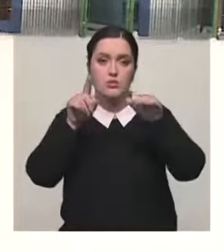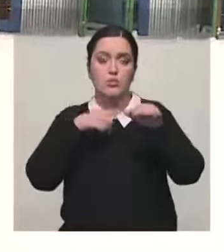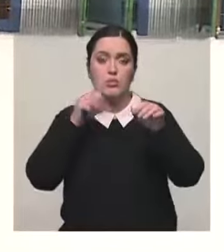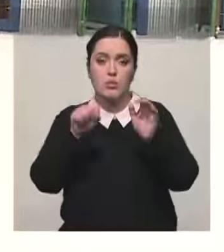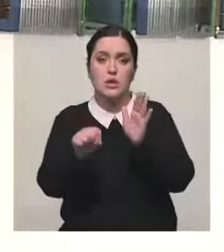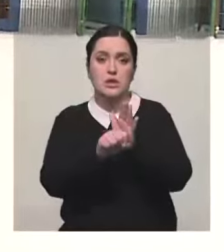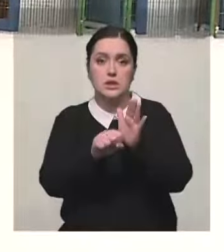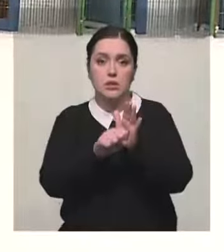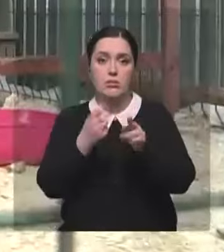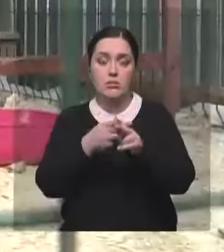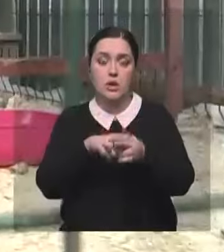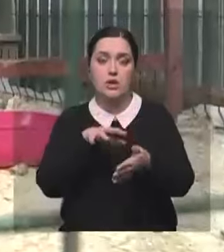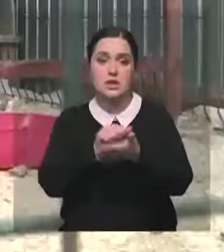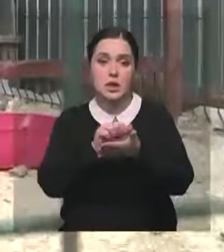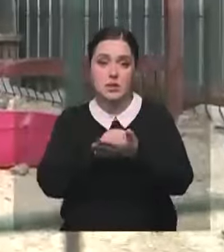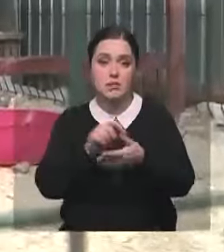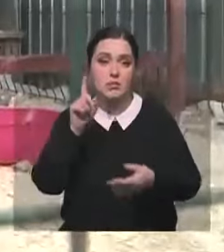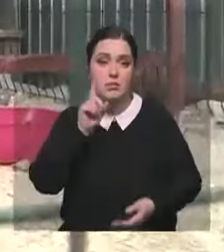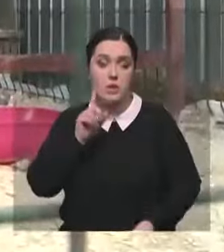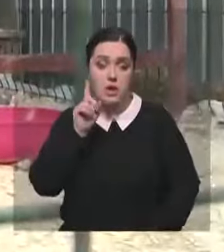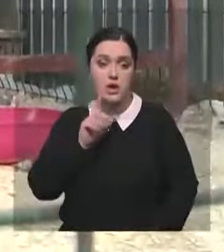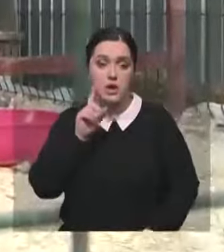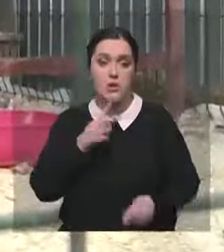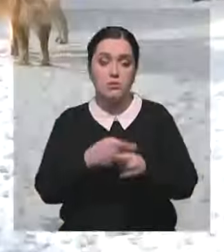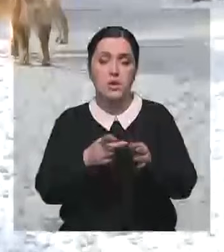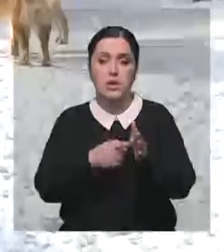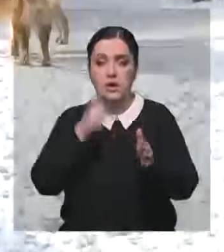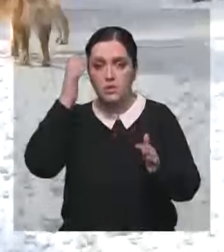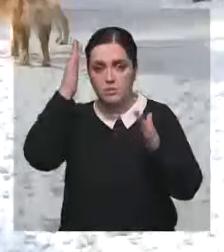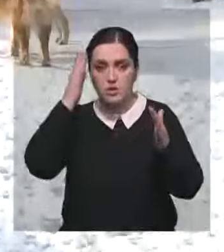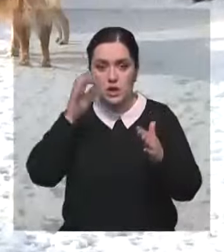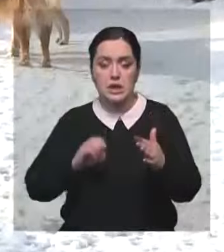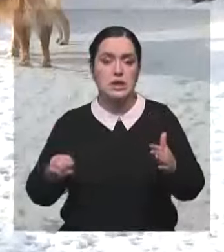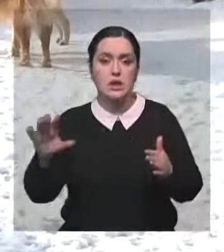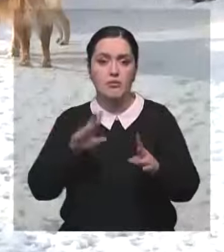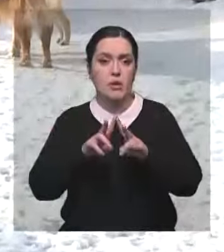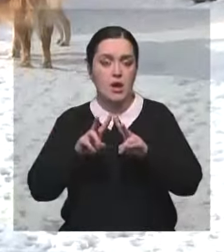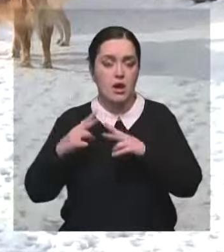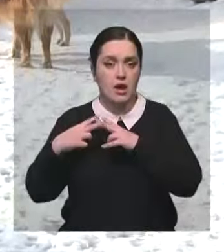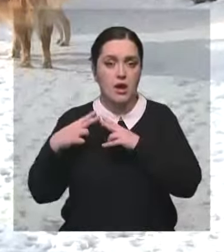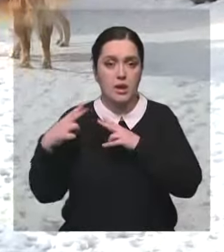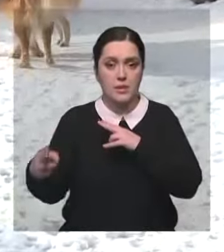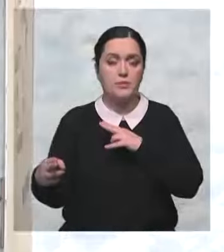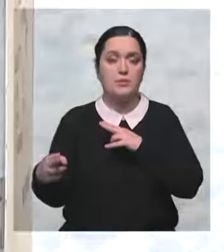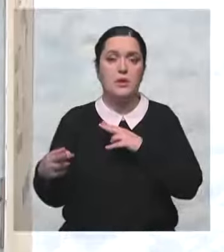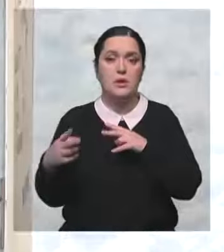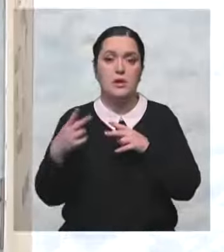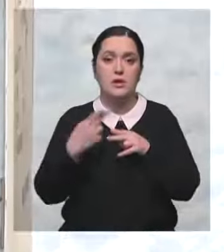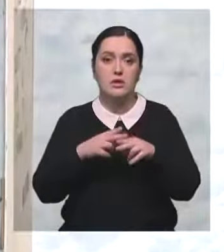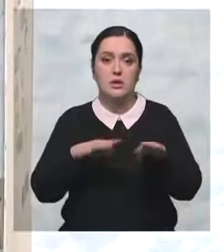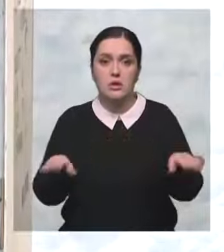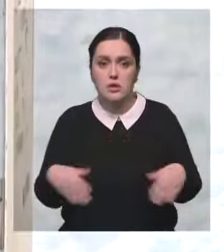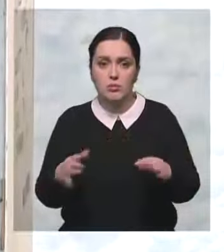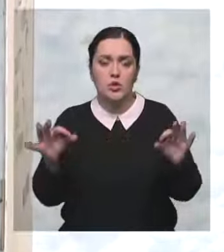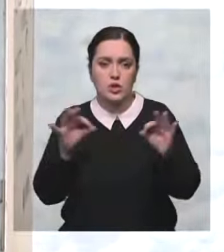и зимой этим заниматься. Пока ветеринарные фельдшеры Карганды мечтают о европейских стандартах, специалисты других населенных пунктов не имеют